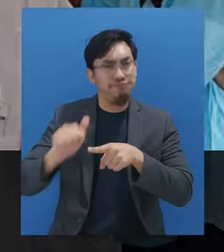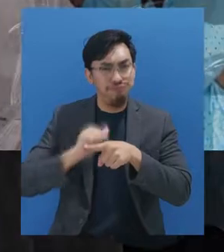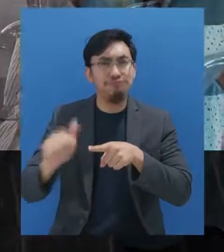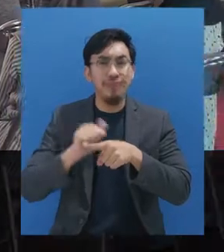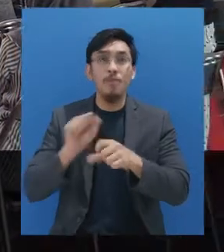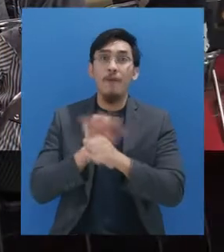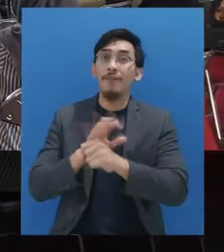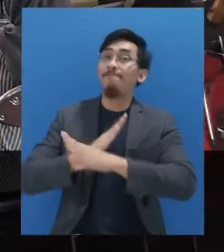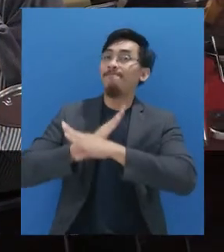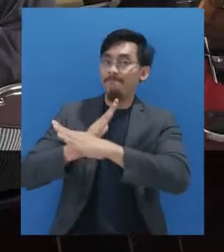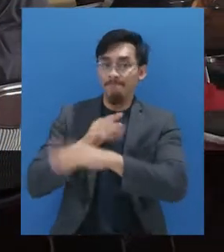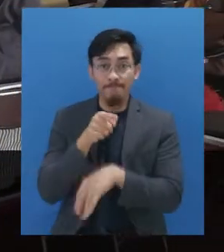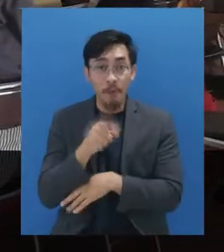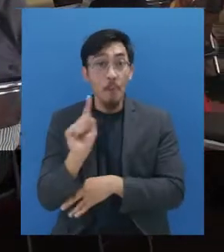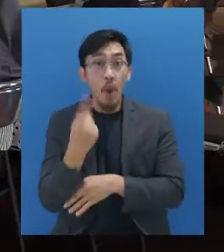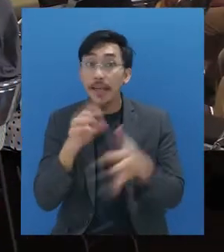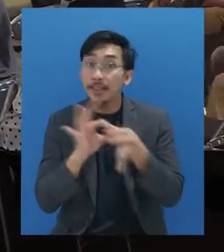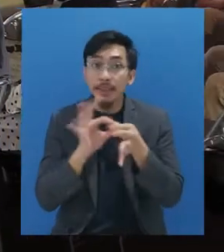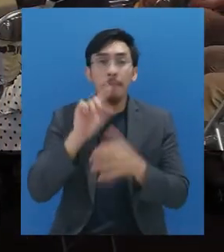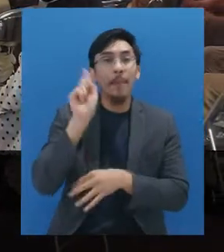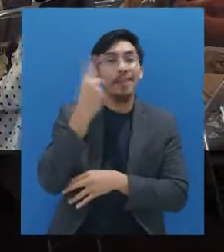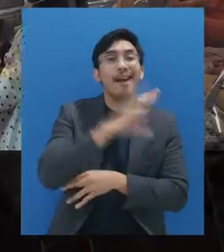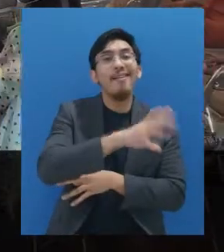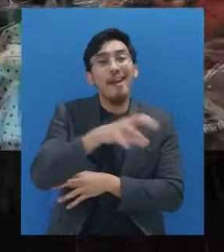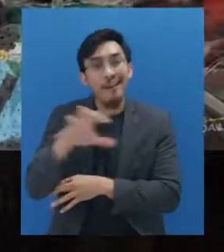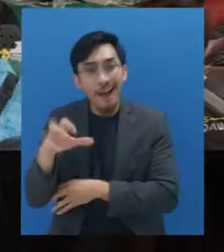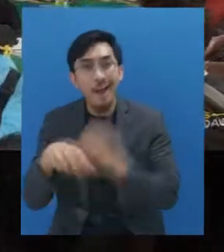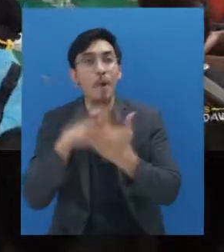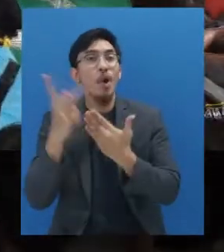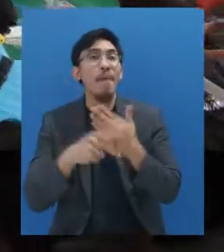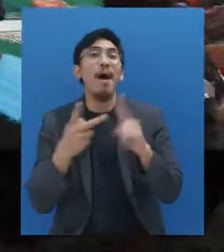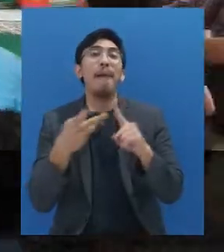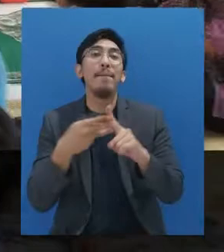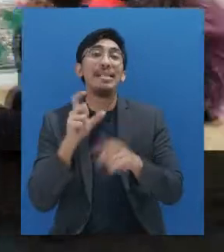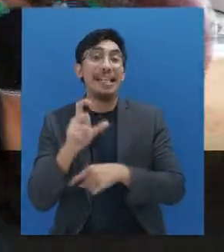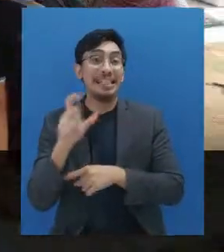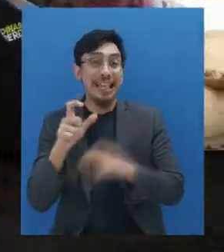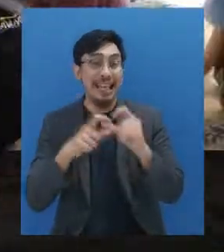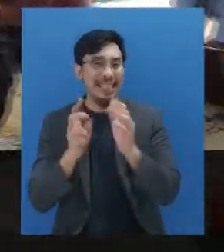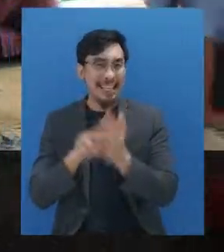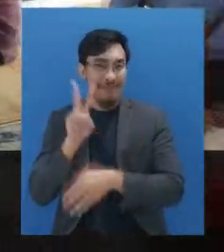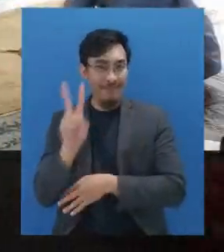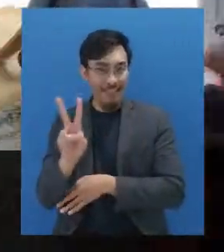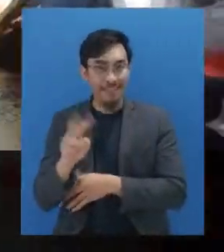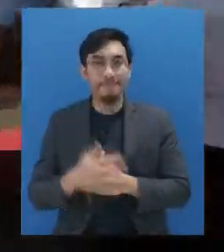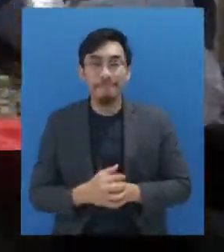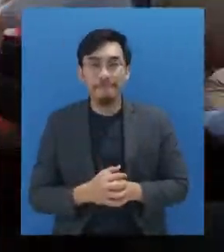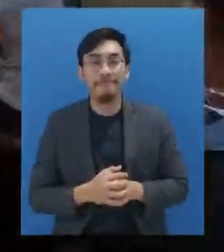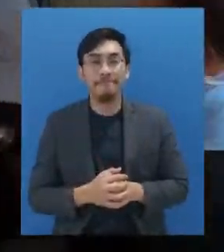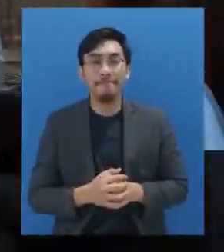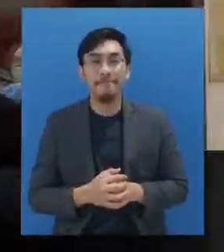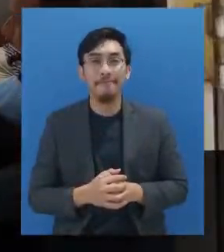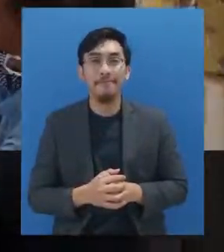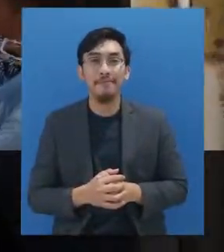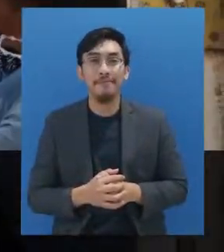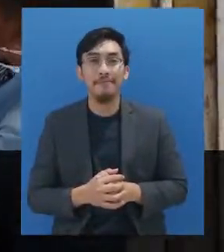pelatihan dan pencegahan COVID-19 melalui kerjasama pemerintah daerah dan program Hygiene Behavior Change Coalition